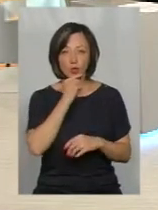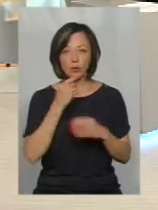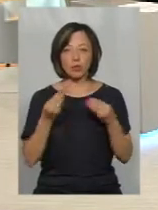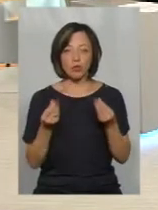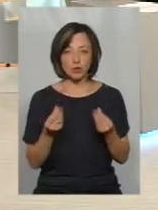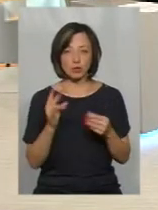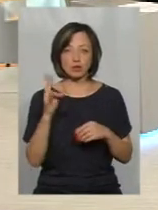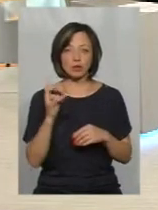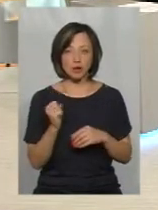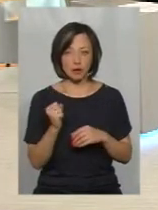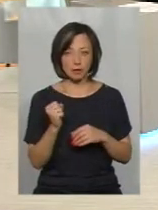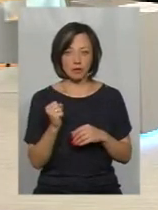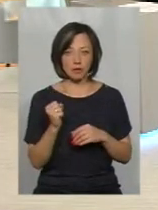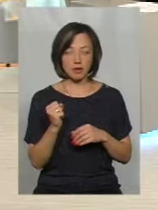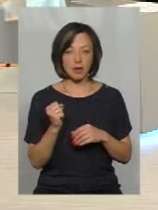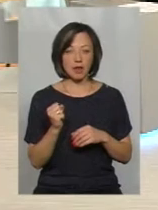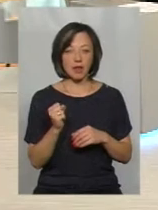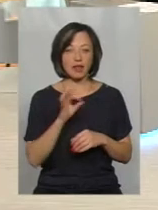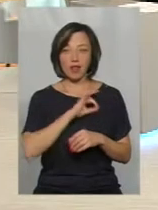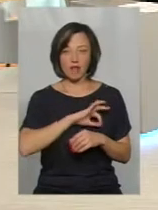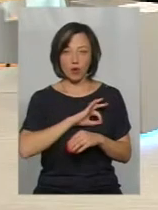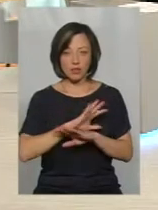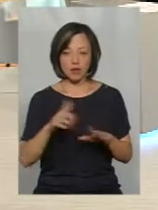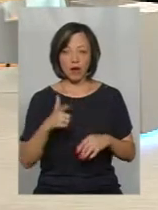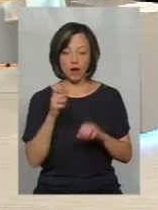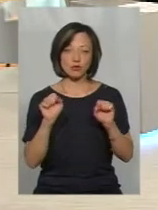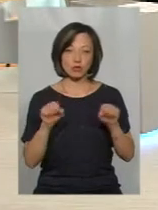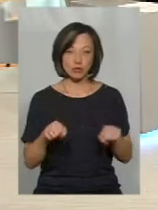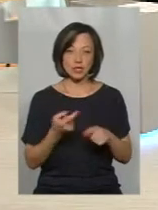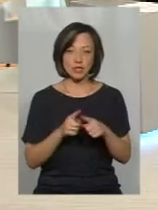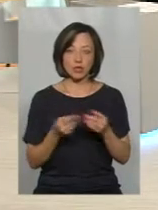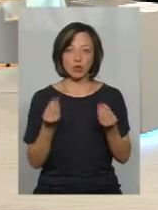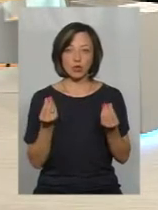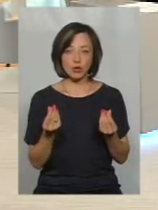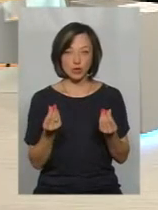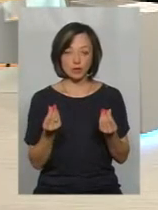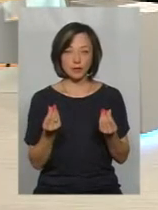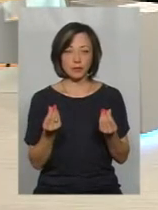кошти на неспоживанні газу, воно зможе ці кошти